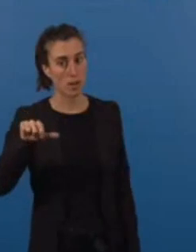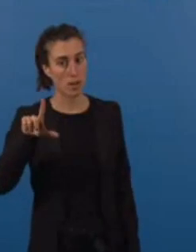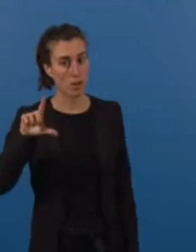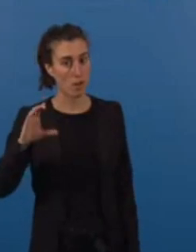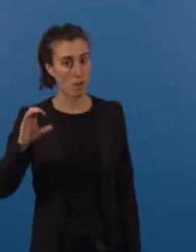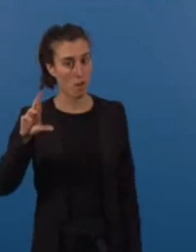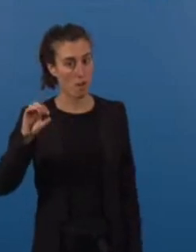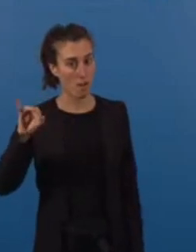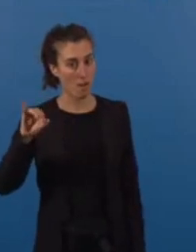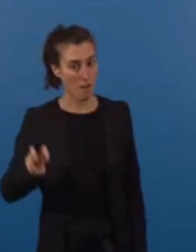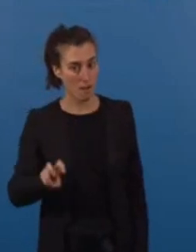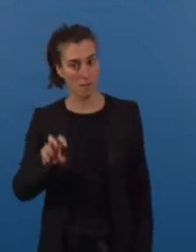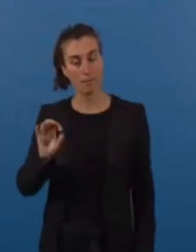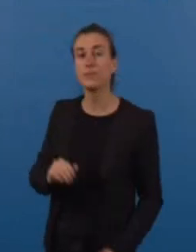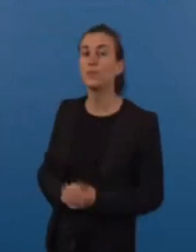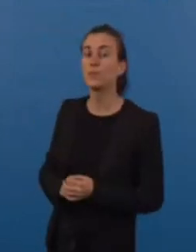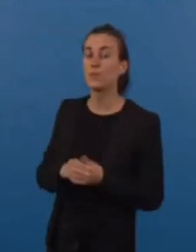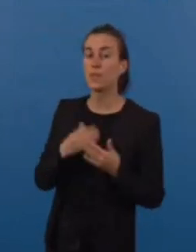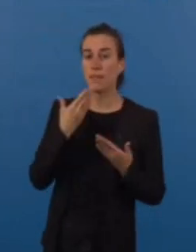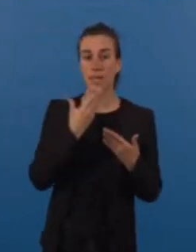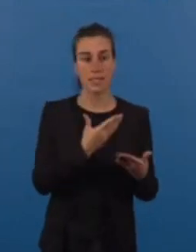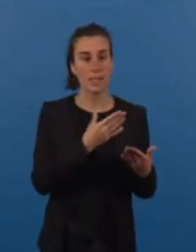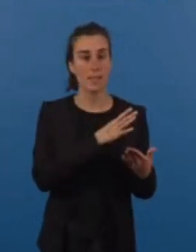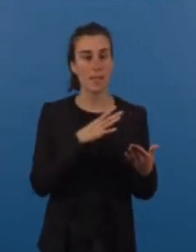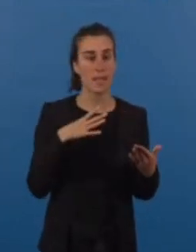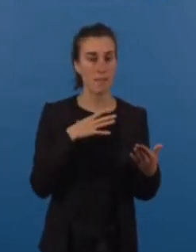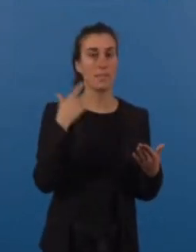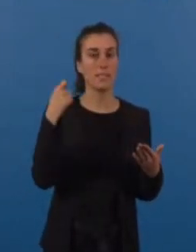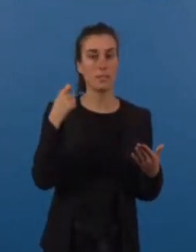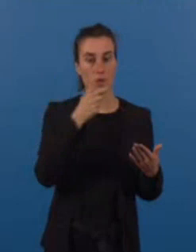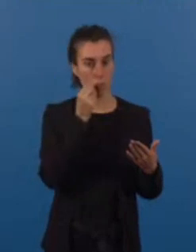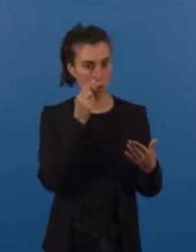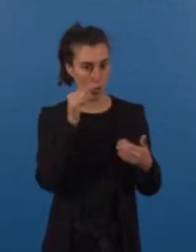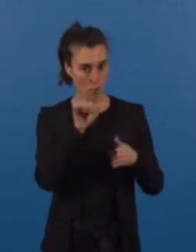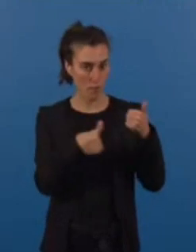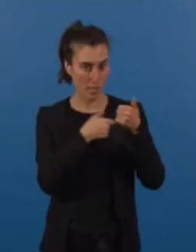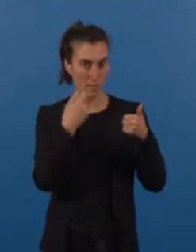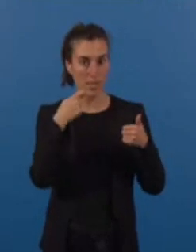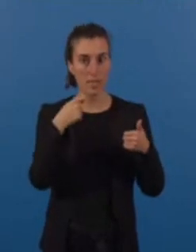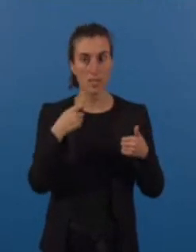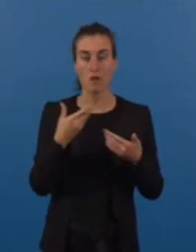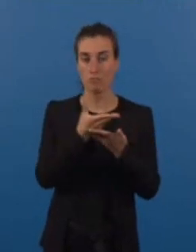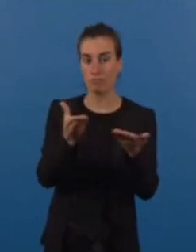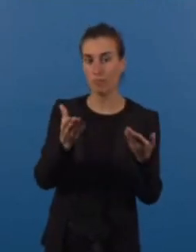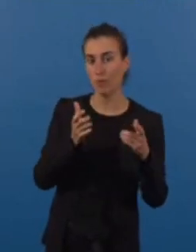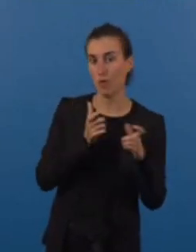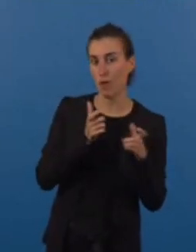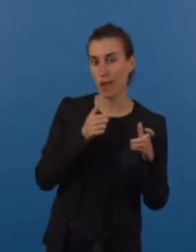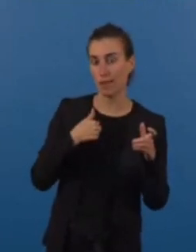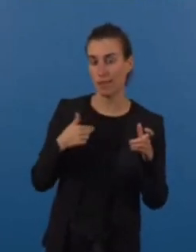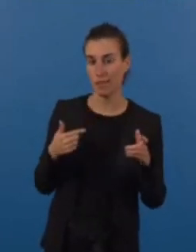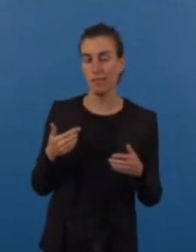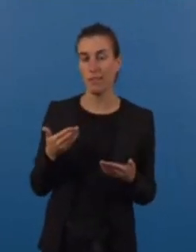Merci Madame la Présidente, merci Monsieur le Vice-président, chers collègues. Permettez-moi peut-être de commencer par la fin,'est-à-dire